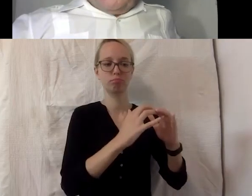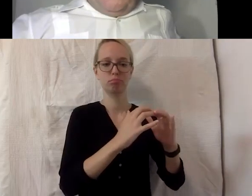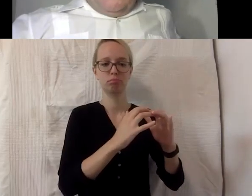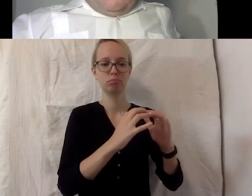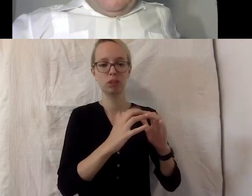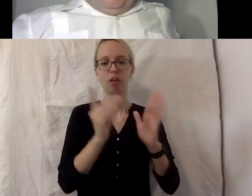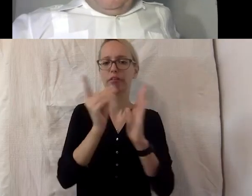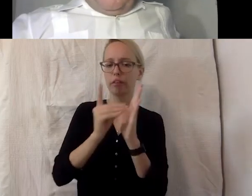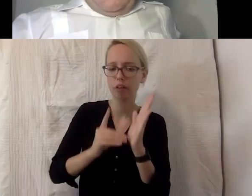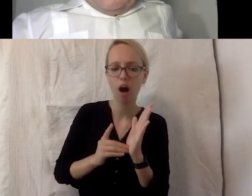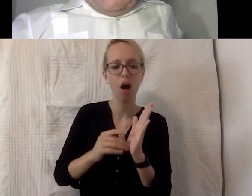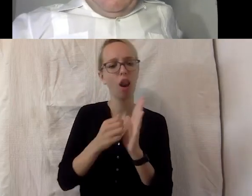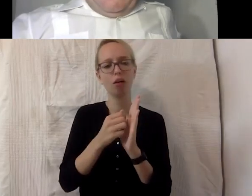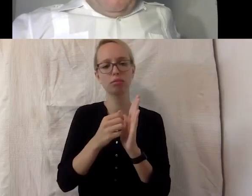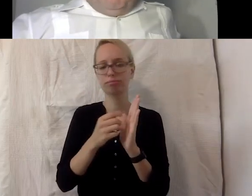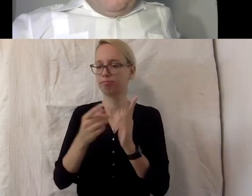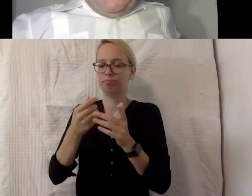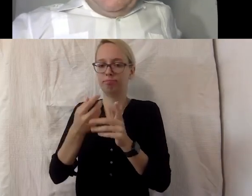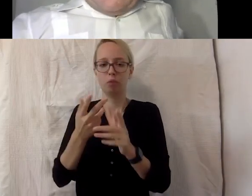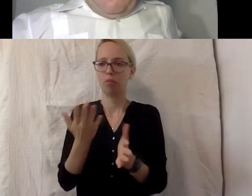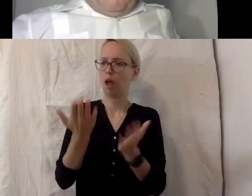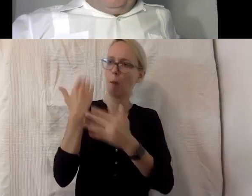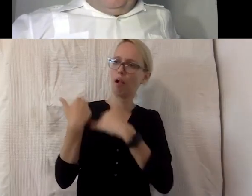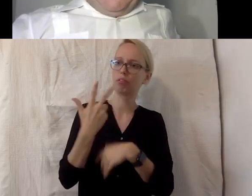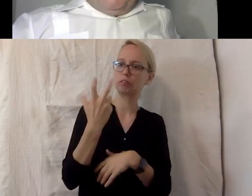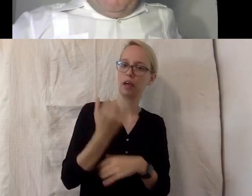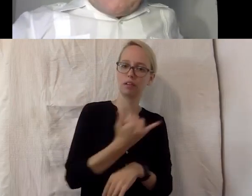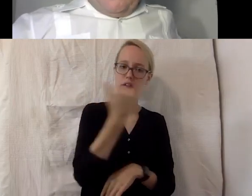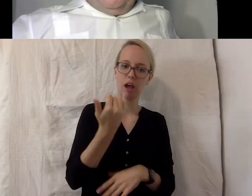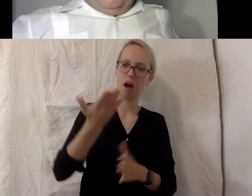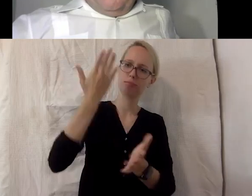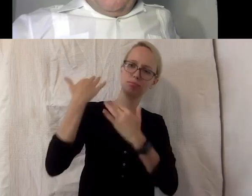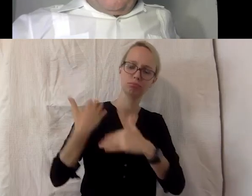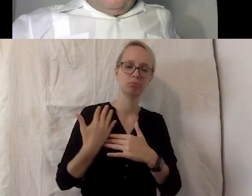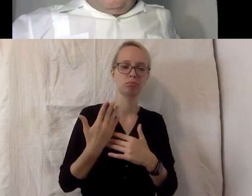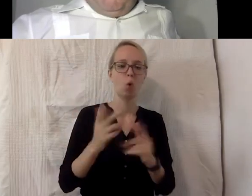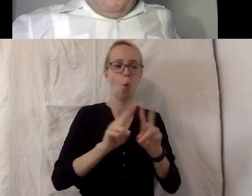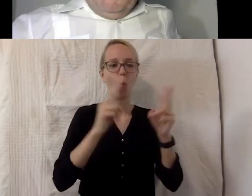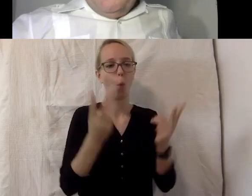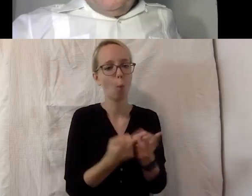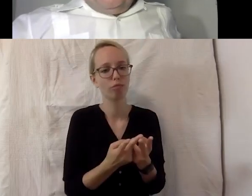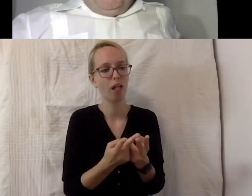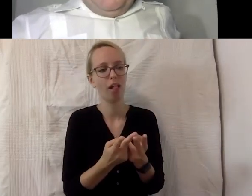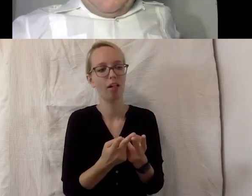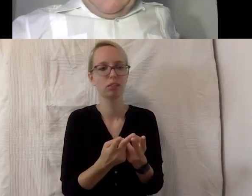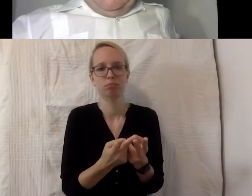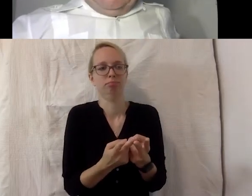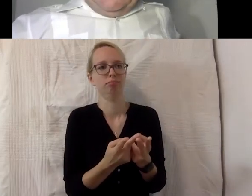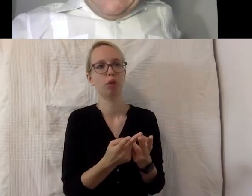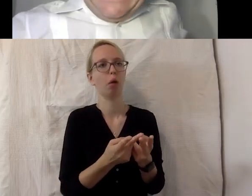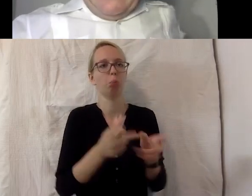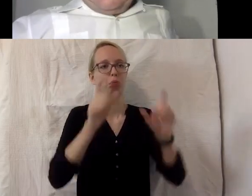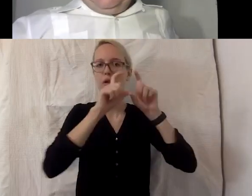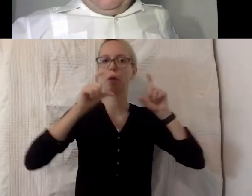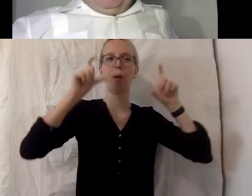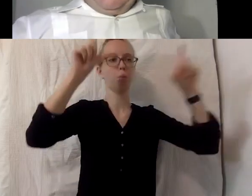sowieso, vor 30 Jahren war Umwelt eine Sache von Weltverbesserern und grünen Träumern und heute redet